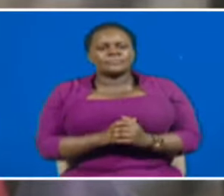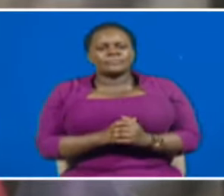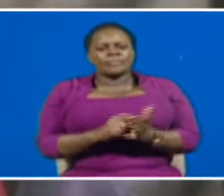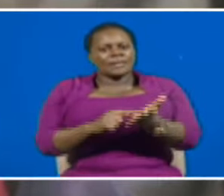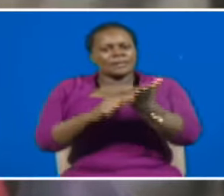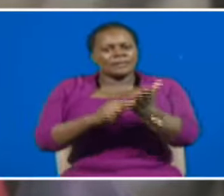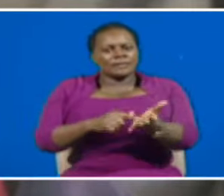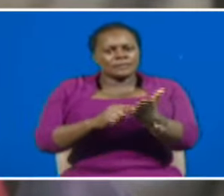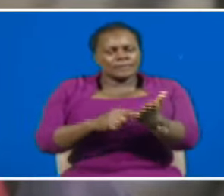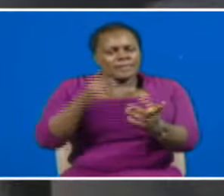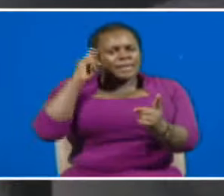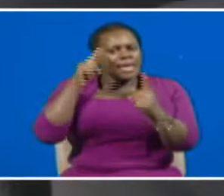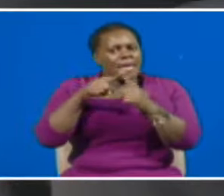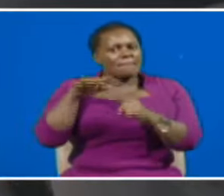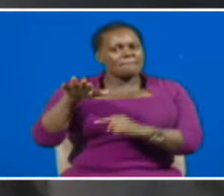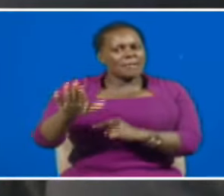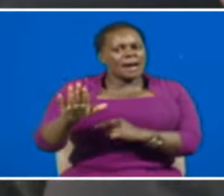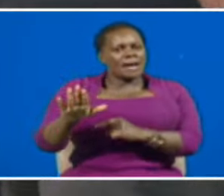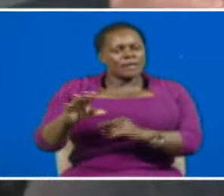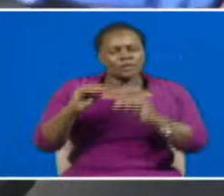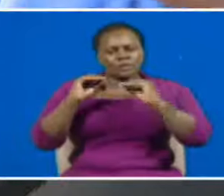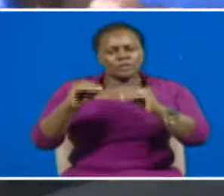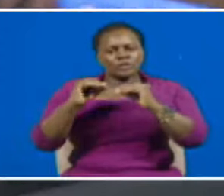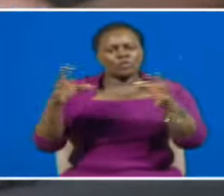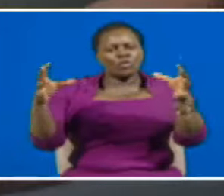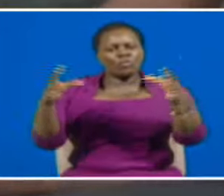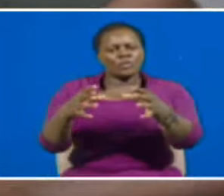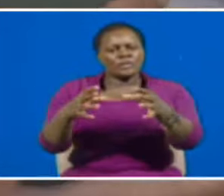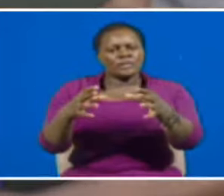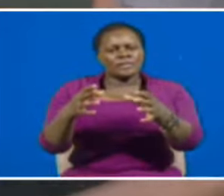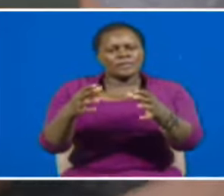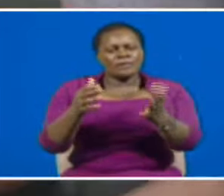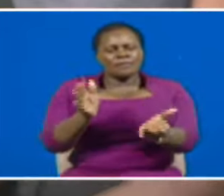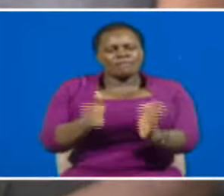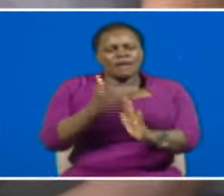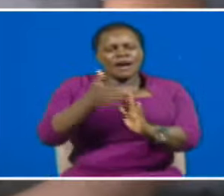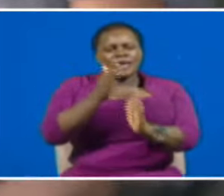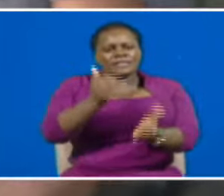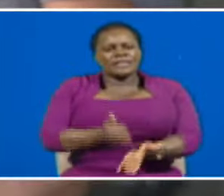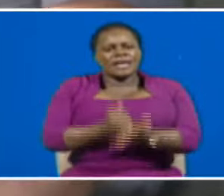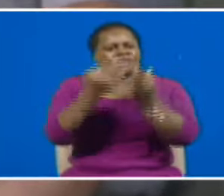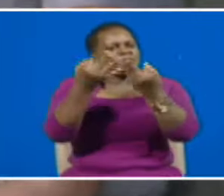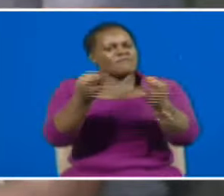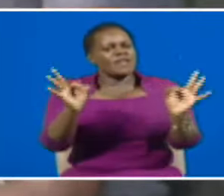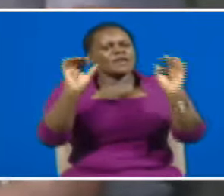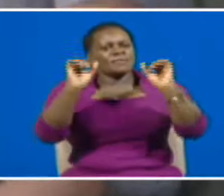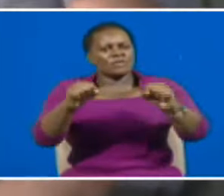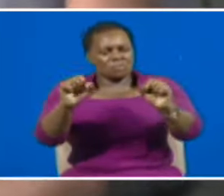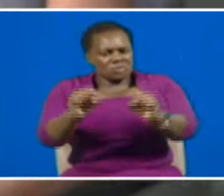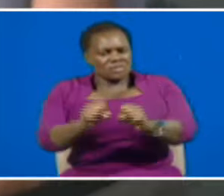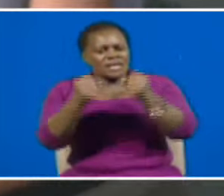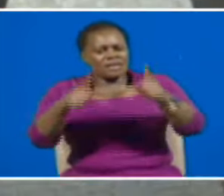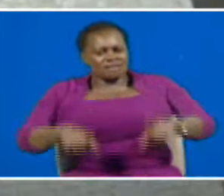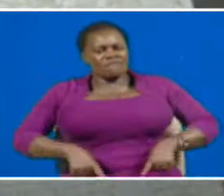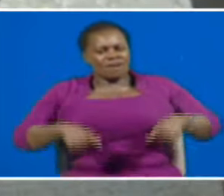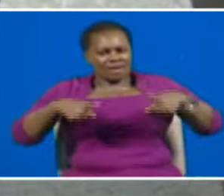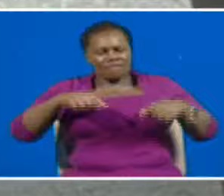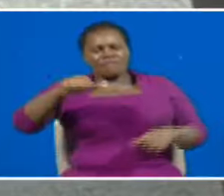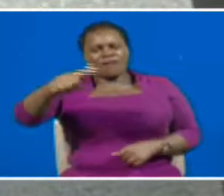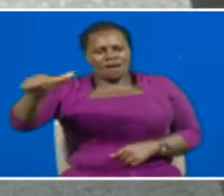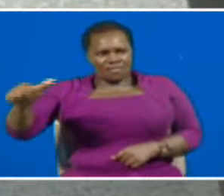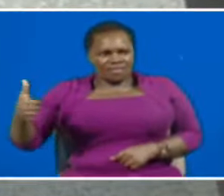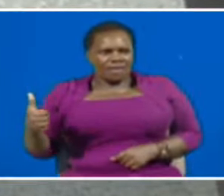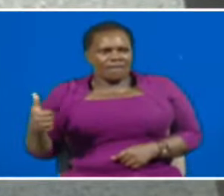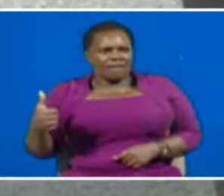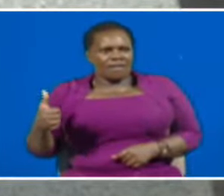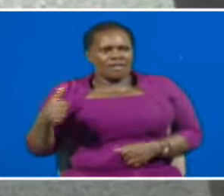anasisitiza kwa mba lengo lake kuhuni kufahamisha jamii kwa mba huduma ya kwanza ni bure na inaweza kuwa kuwa maisha ya wingine. Na hivyo